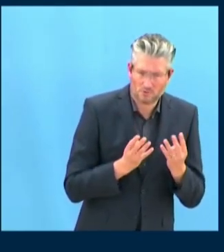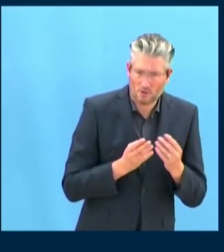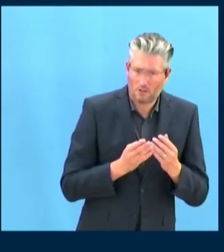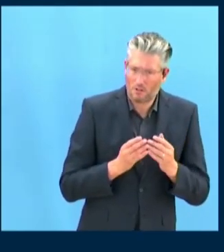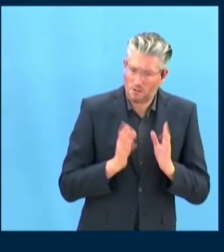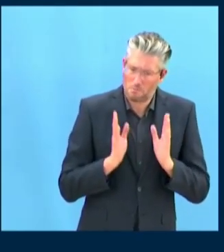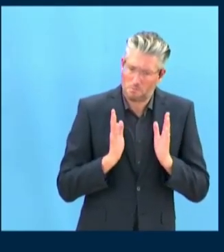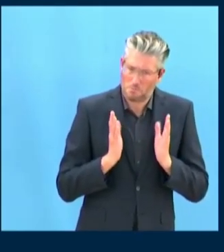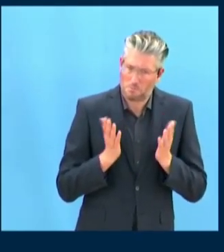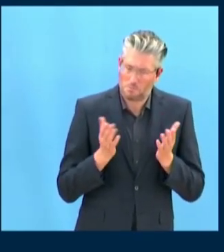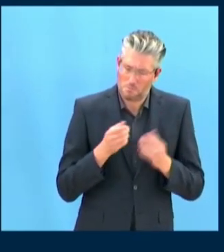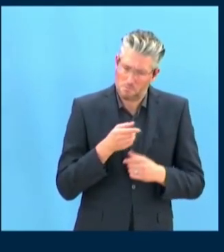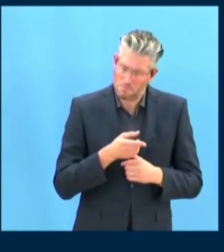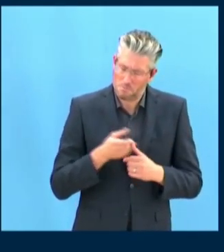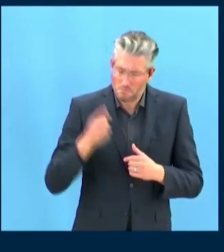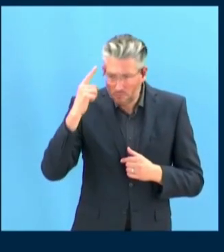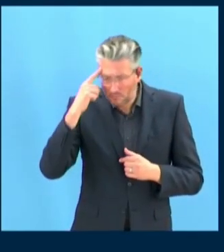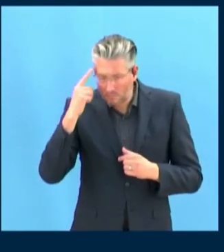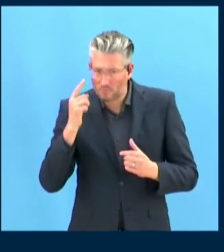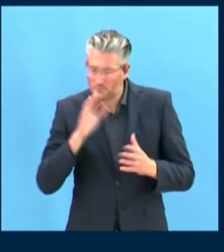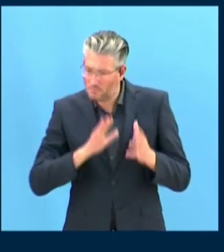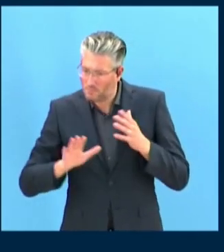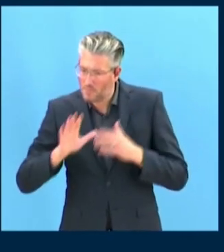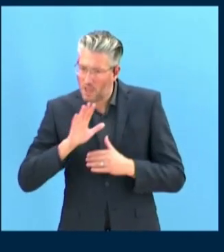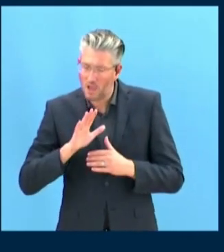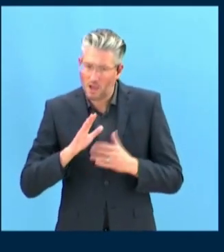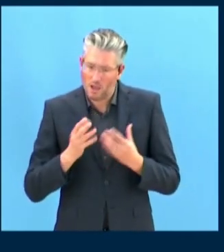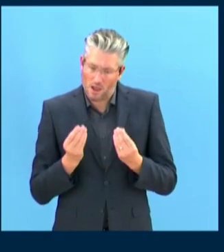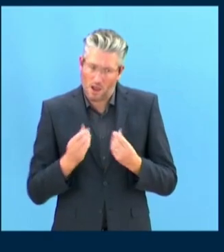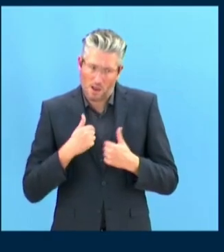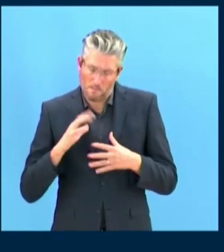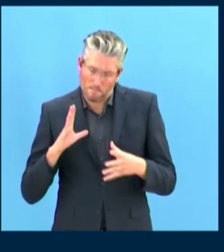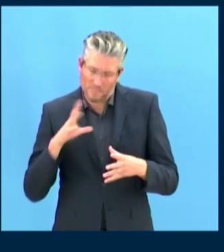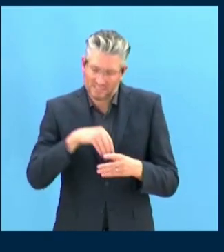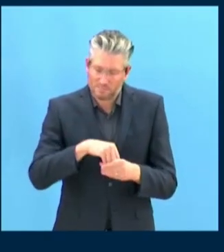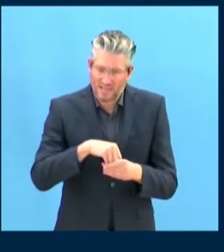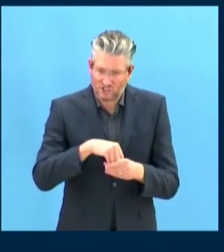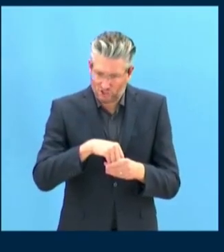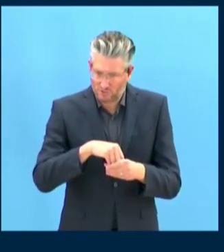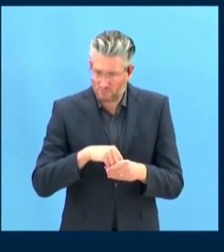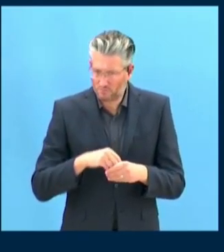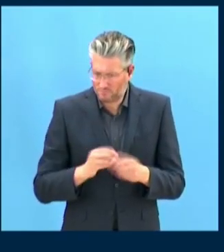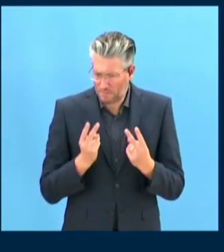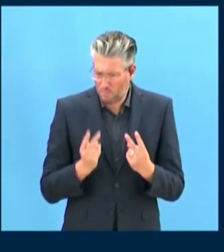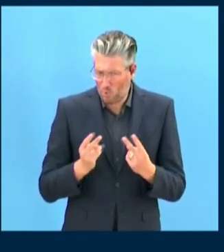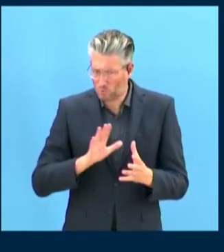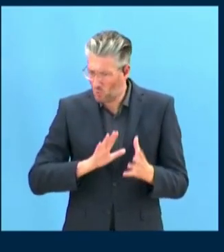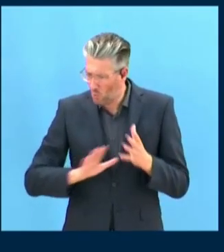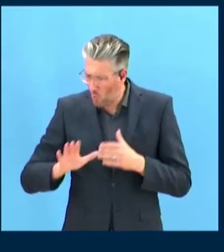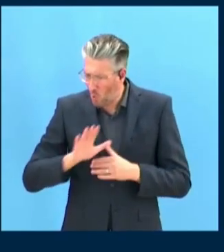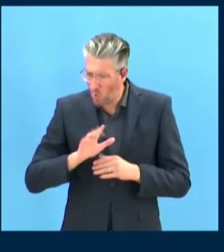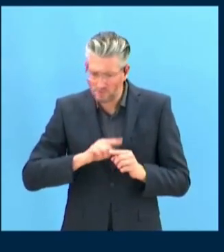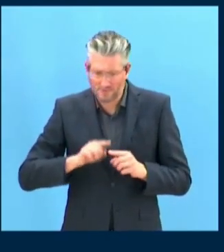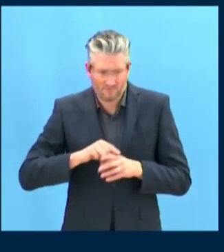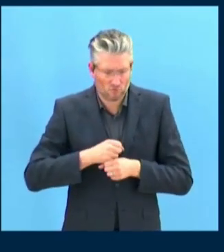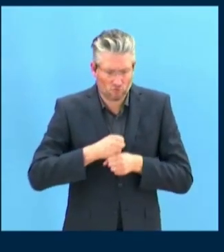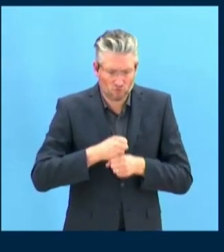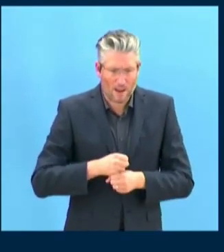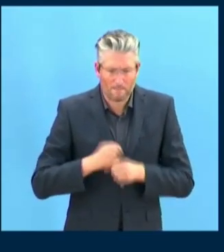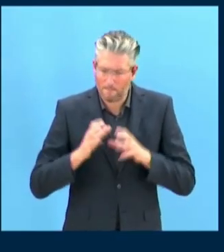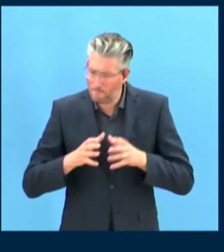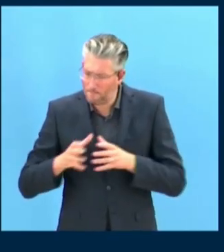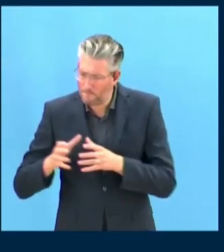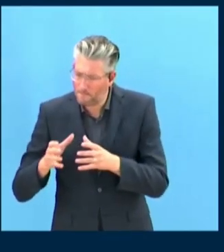обеспечить участие представительных органов в данном процессе. К сожалению, мы вновь отмечаем недостаток информирования в нашем